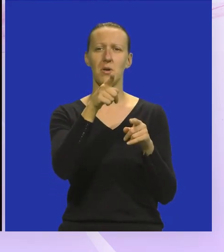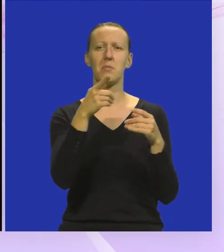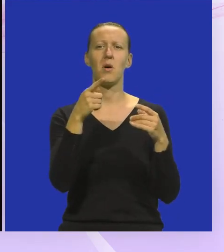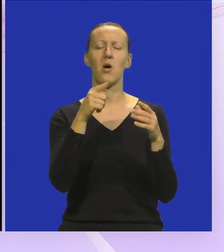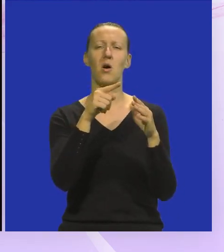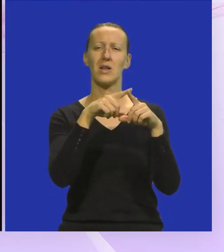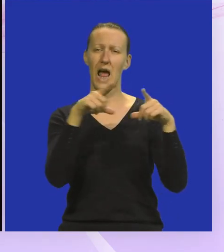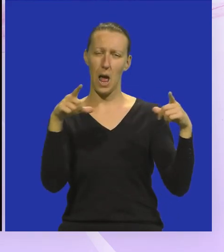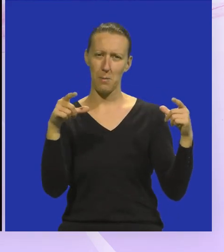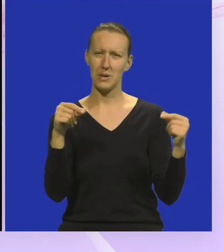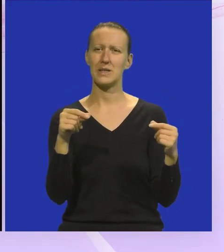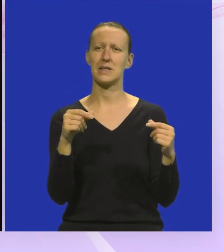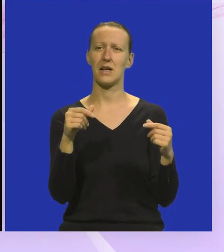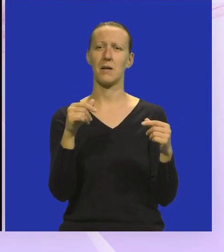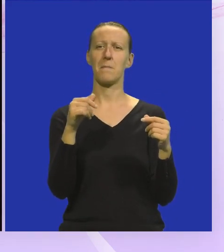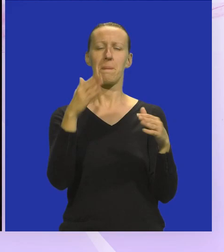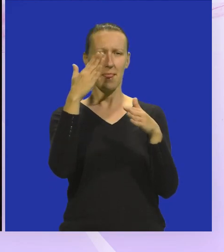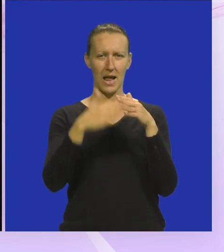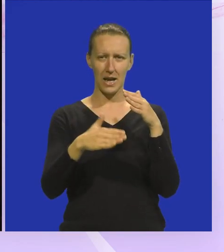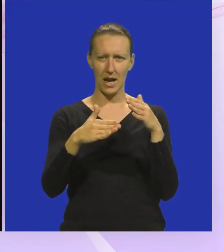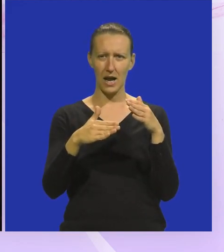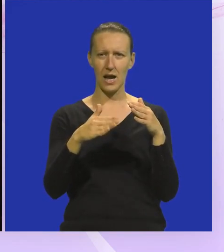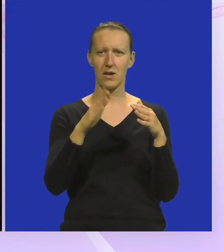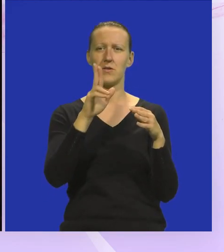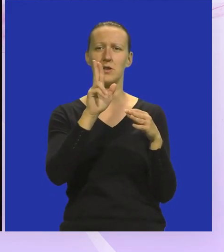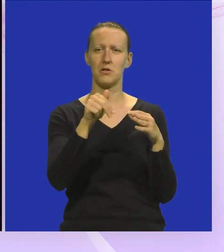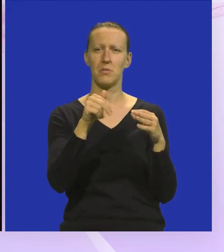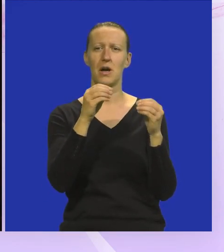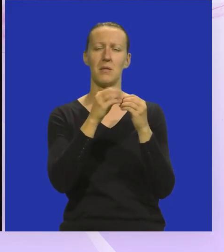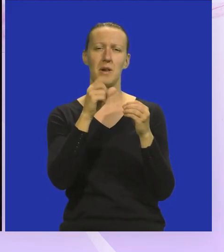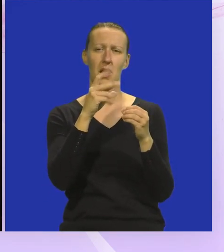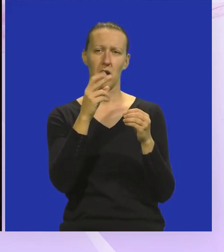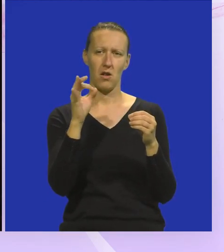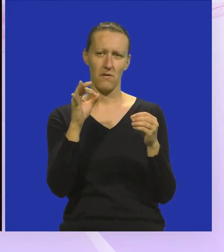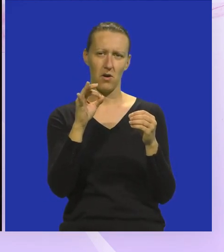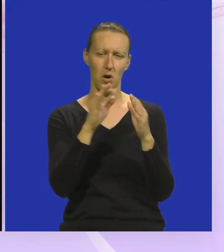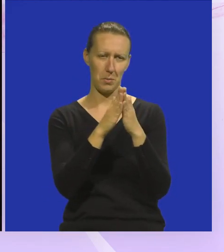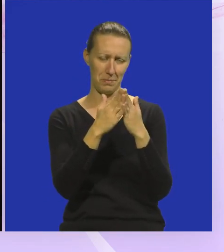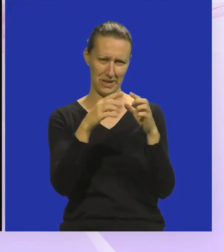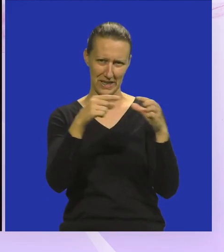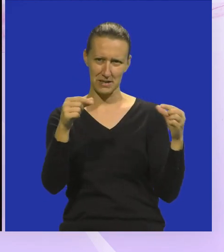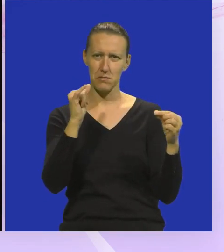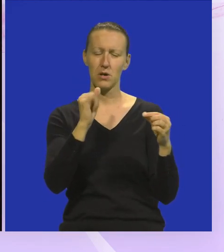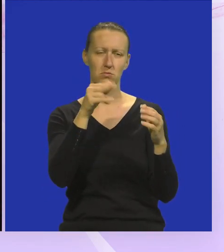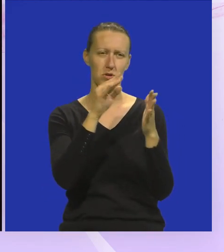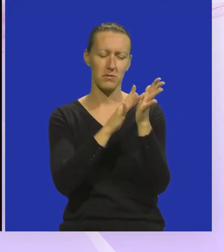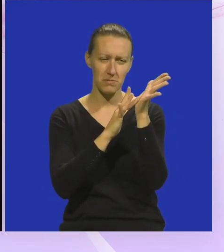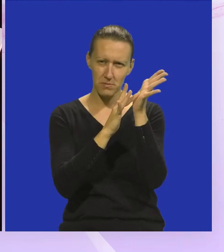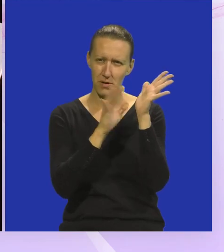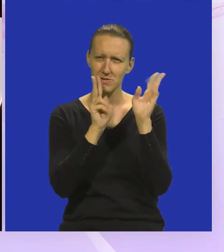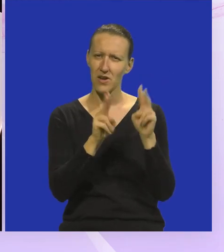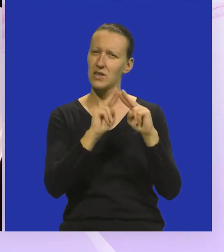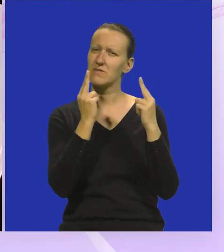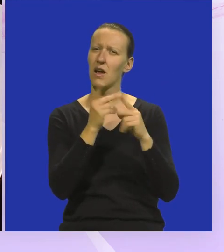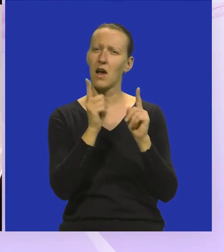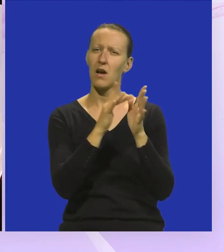tablicu. Naravno, znači na kraju u slikovnici nalaze se Brailovog pisma na straničniku, gdje se baš može opipati kako to u